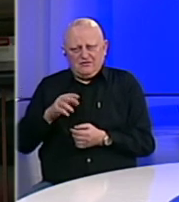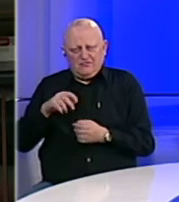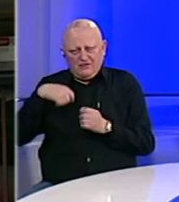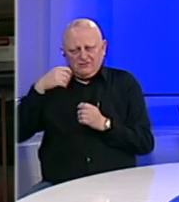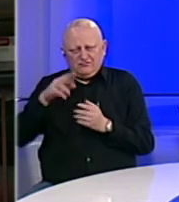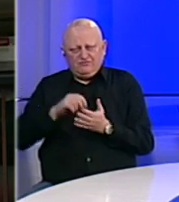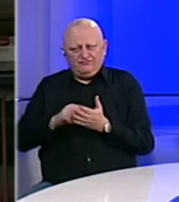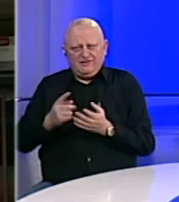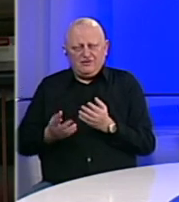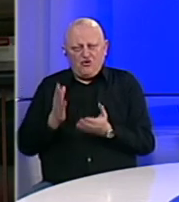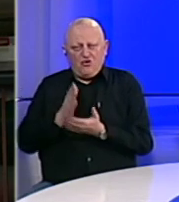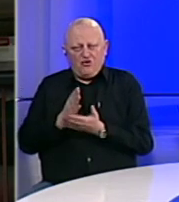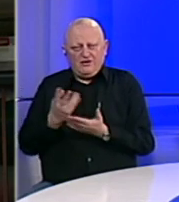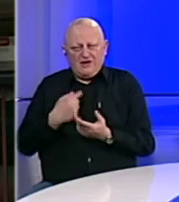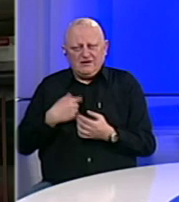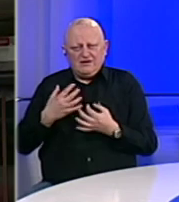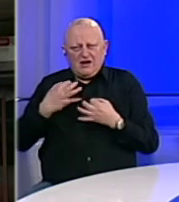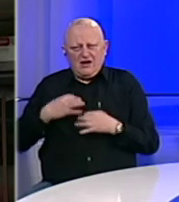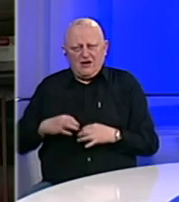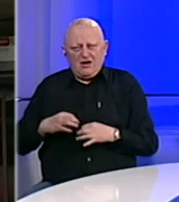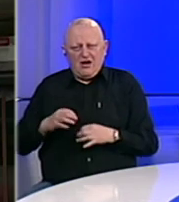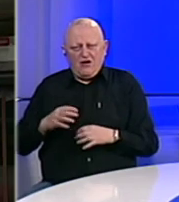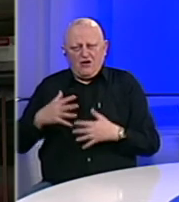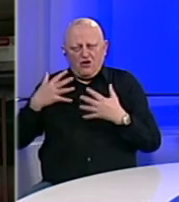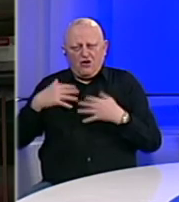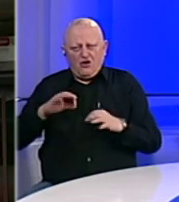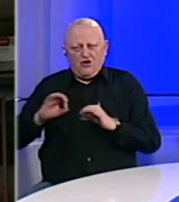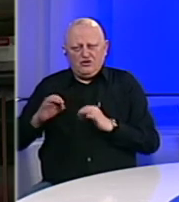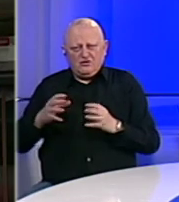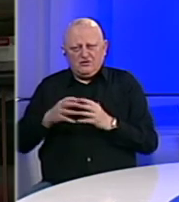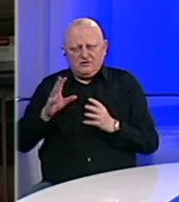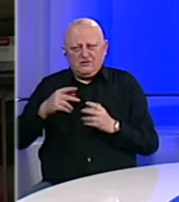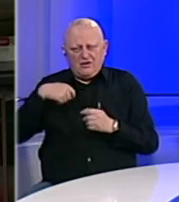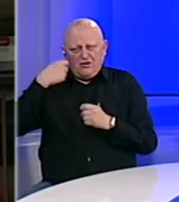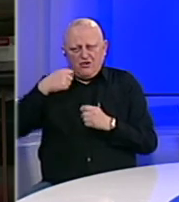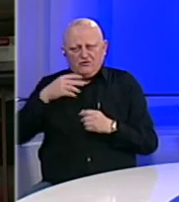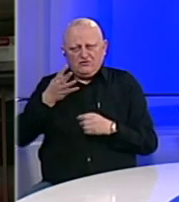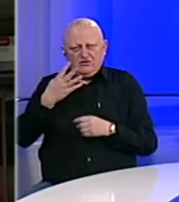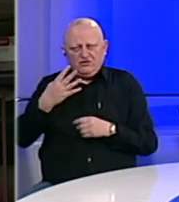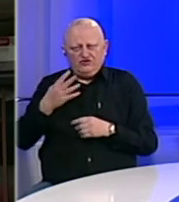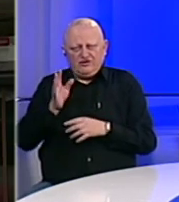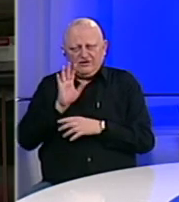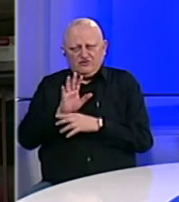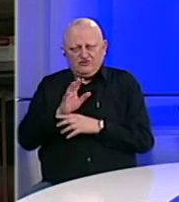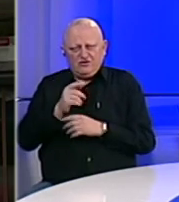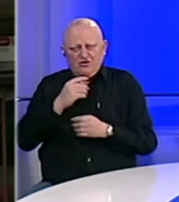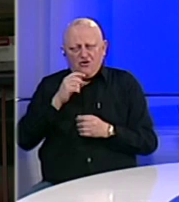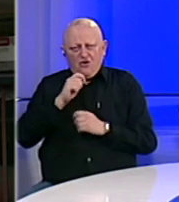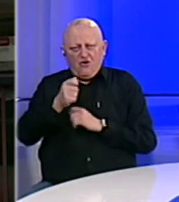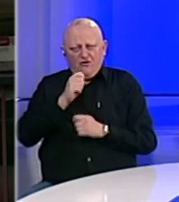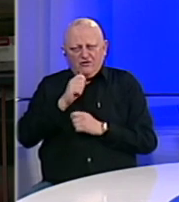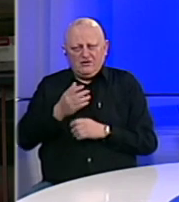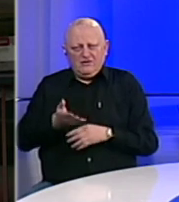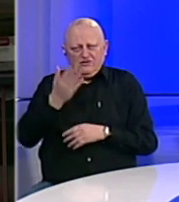moguće dogoditi i ja sam kao predstavnik koordinacijalnog tima danas imao videokonferenciju sa 40 učesnika, a tu je bilo